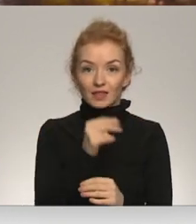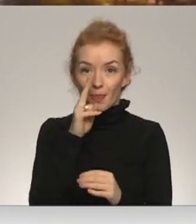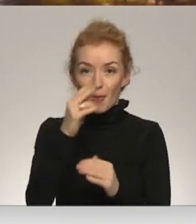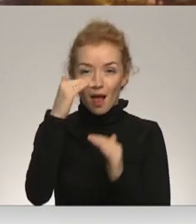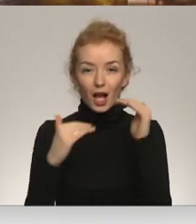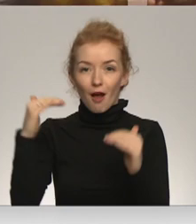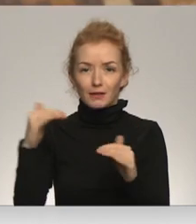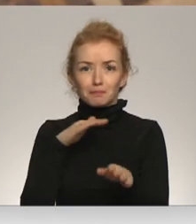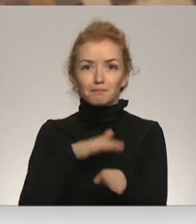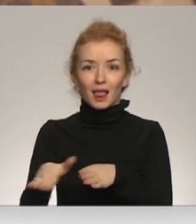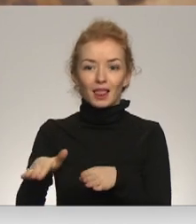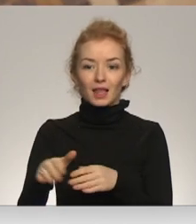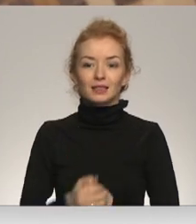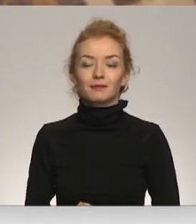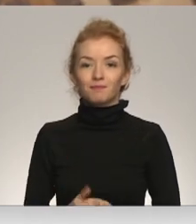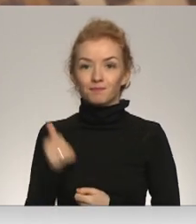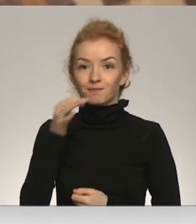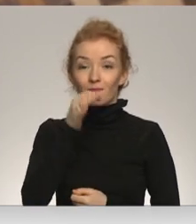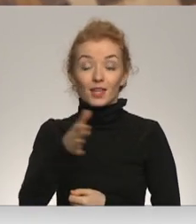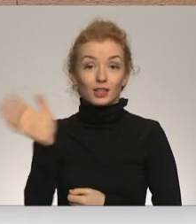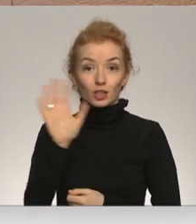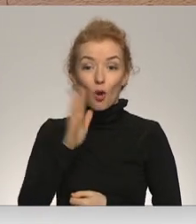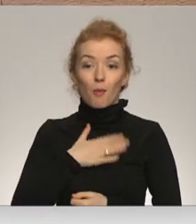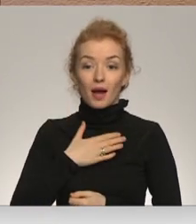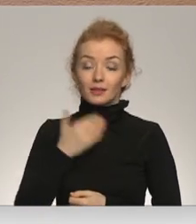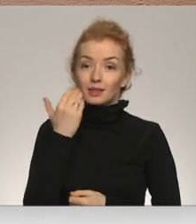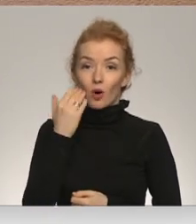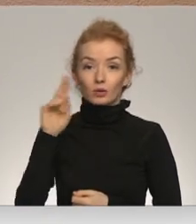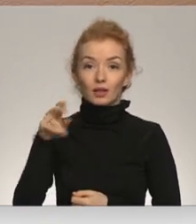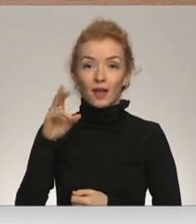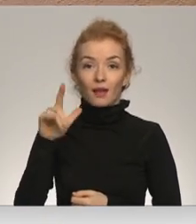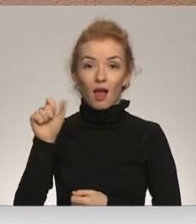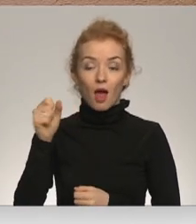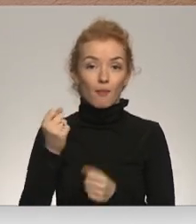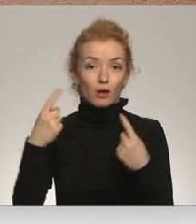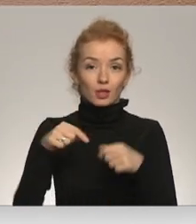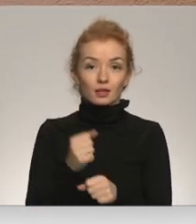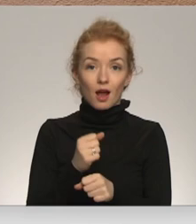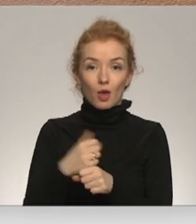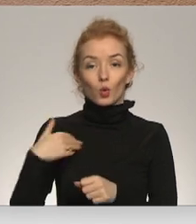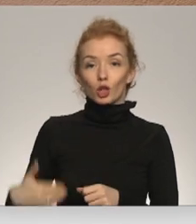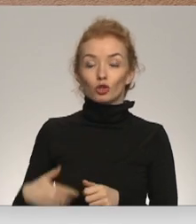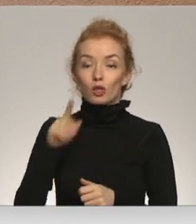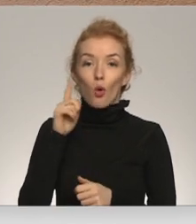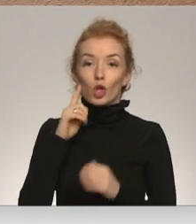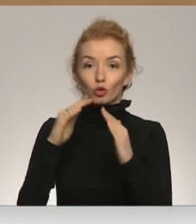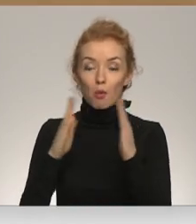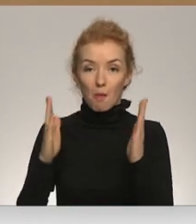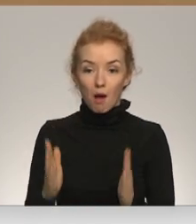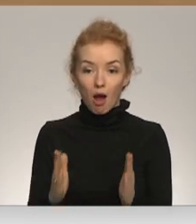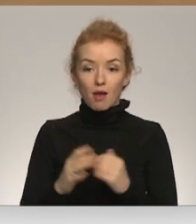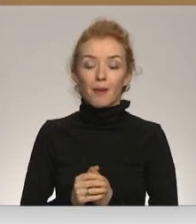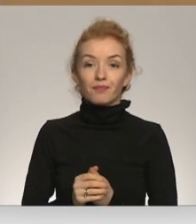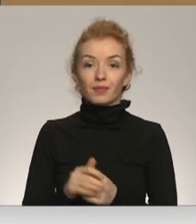aizpildīts. Čau visiem! Man sauc Daniela un šobrīd strādāju Kuldīgs jauniešu mājām. Kuldīgs novada bērnu un